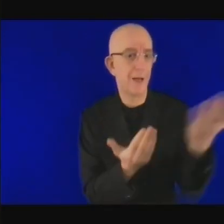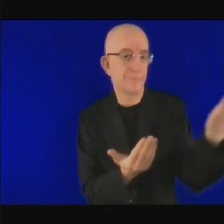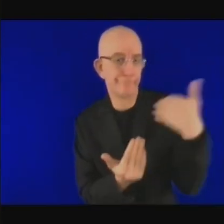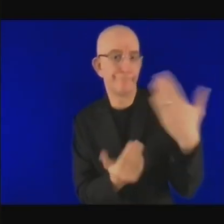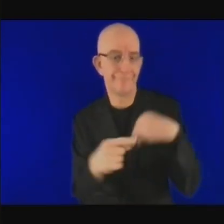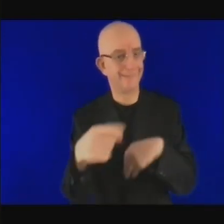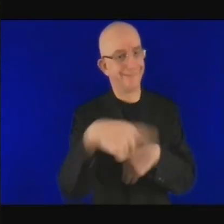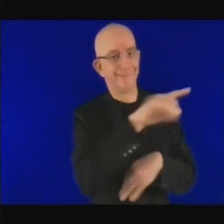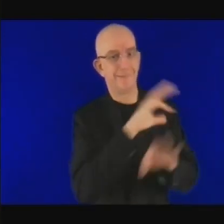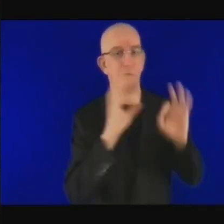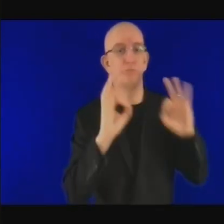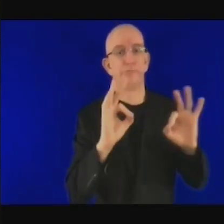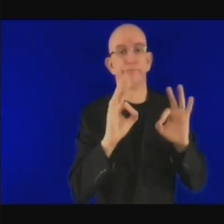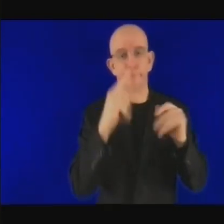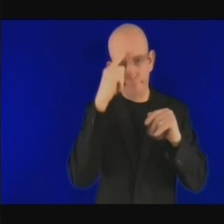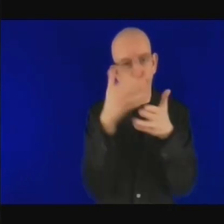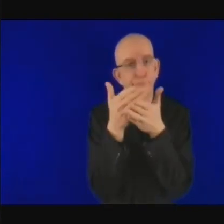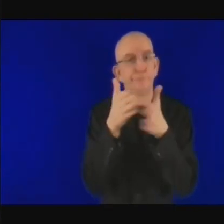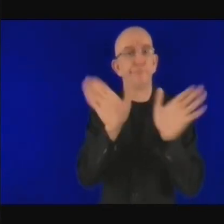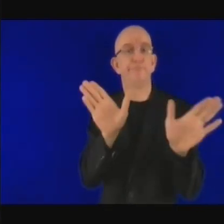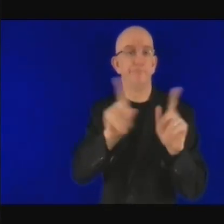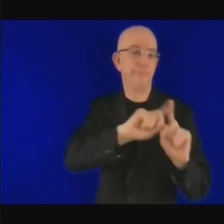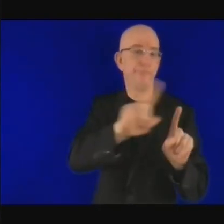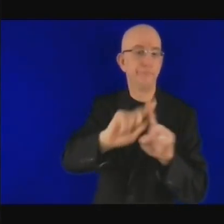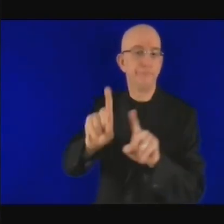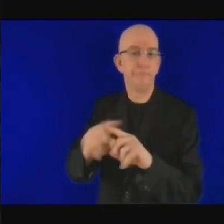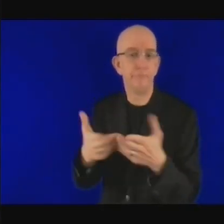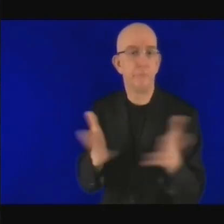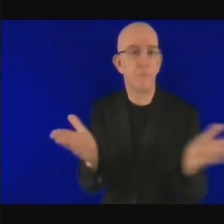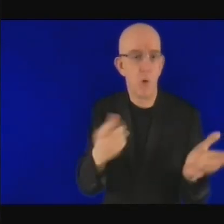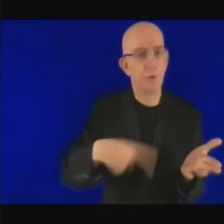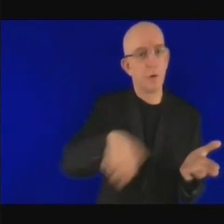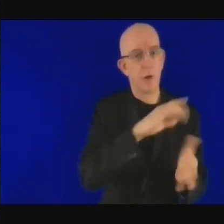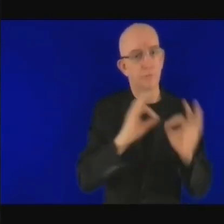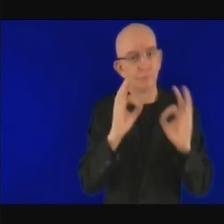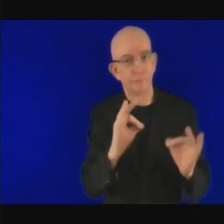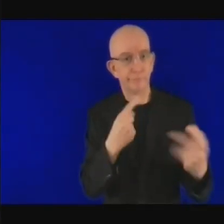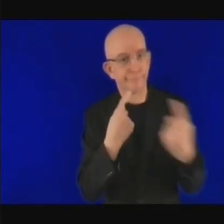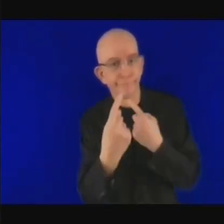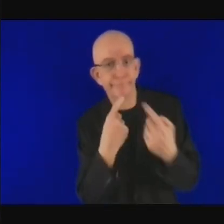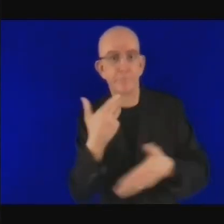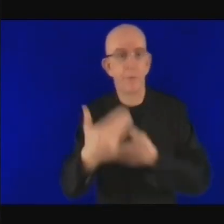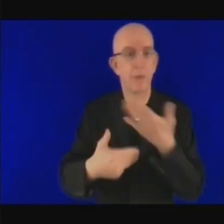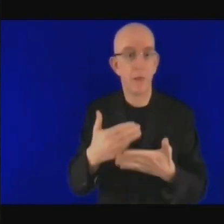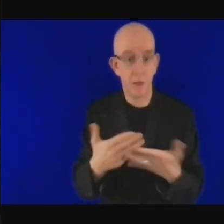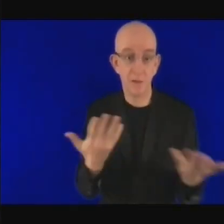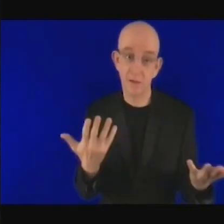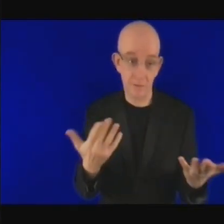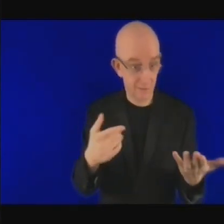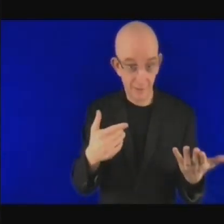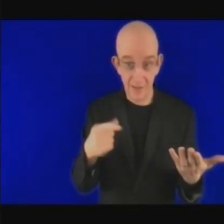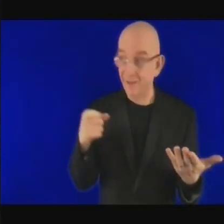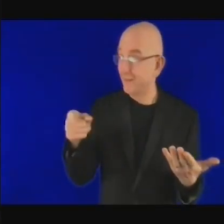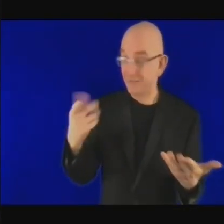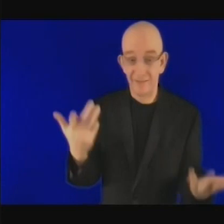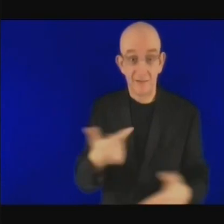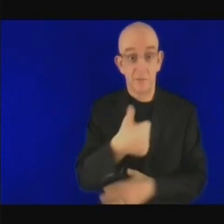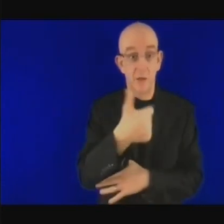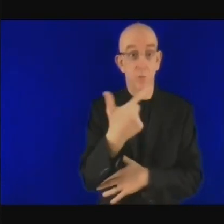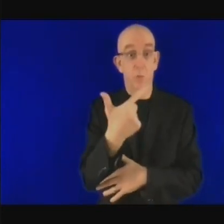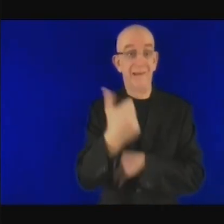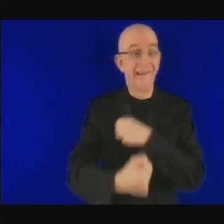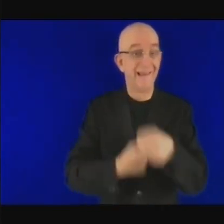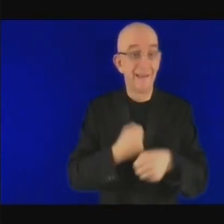quelque chose qui aurait dû prendre un, deux ans vous en prendre quatre ou cinq et ça décourage